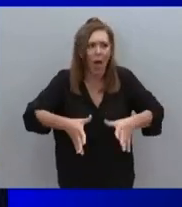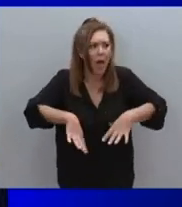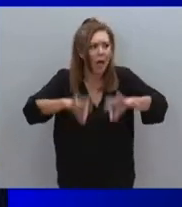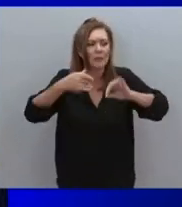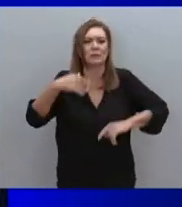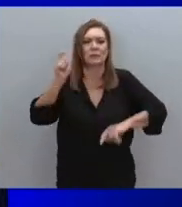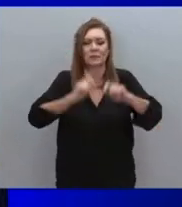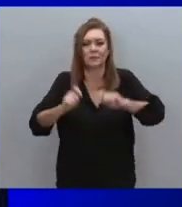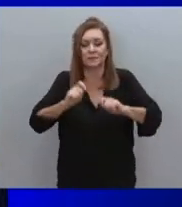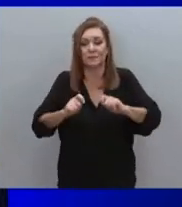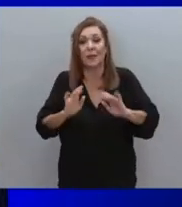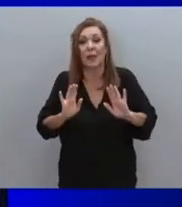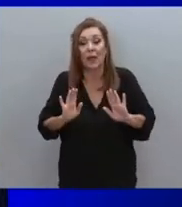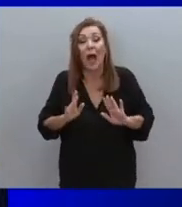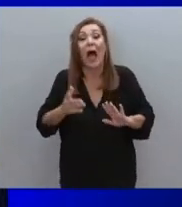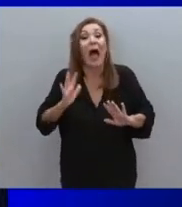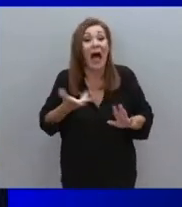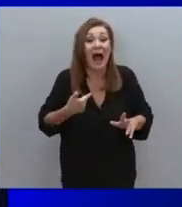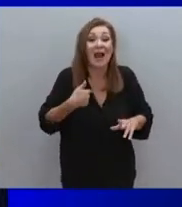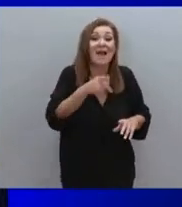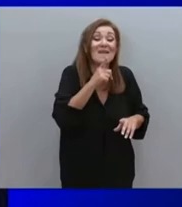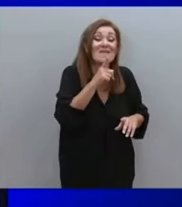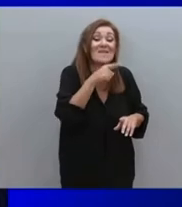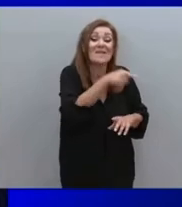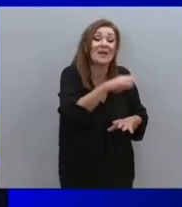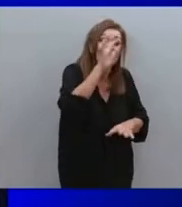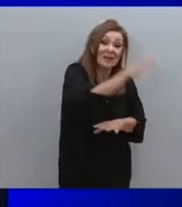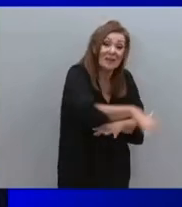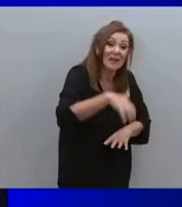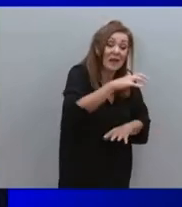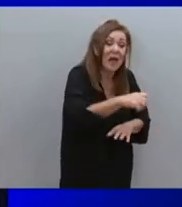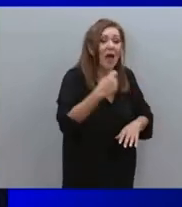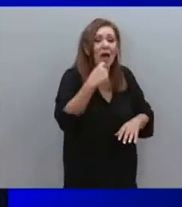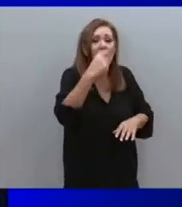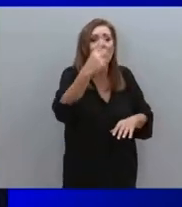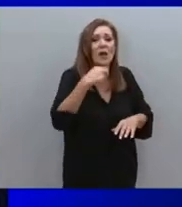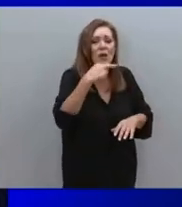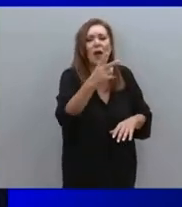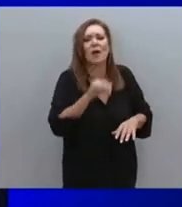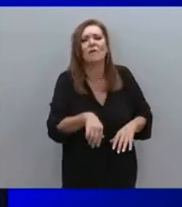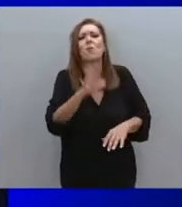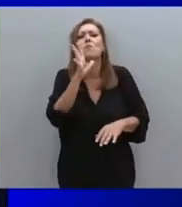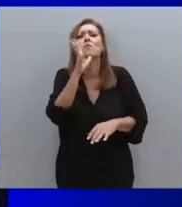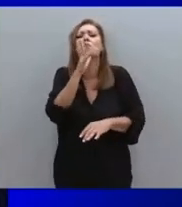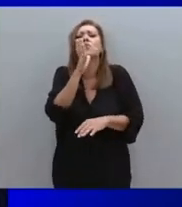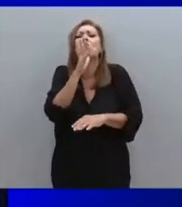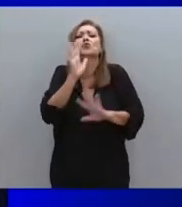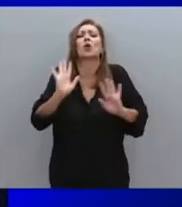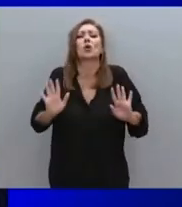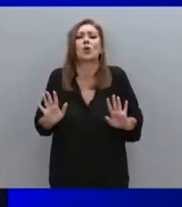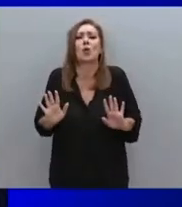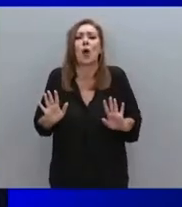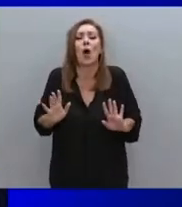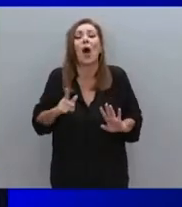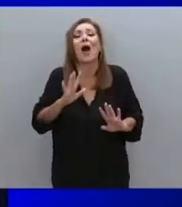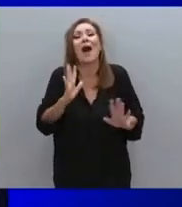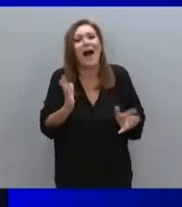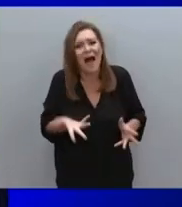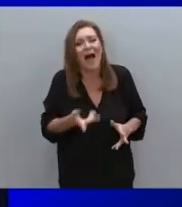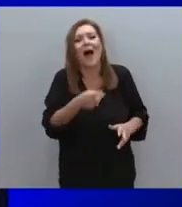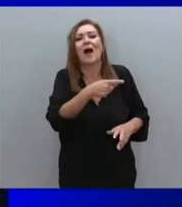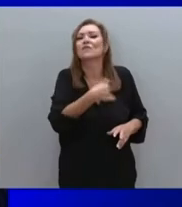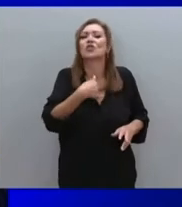Η καταφυγή στο λιγνήτη για ένα με δύο χρόνια είναι προσωρινό μέτρο. Και είναι ένα μέτρο το οποίο έχει οικονομικό νόημα